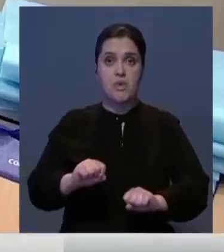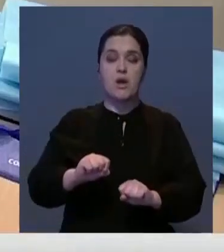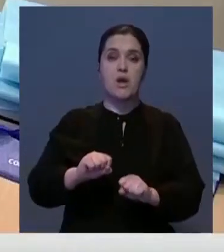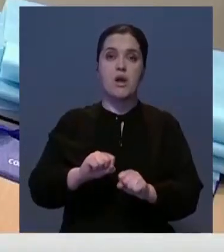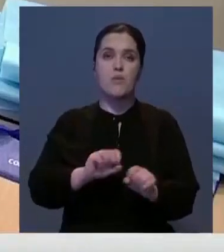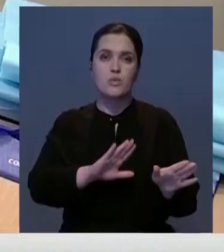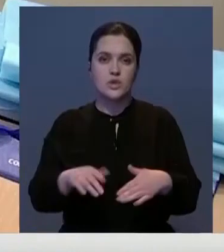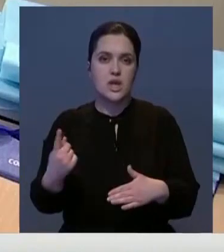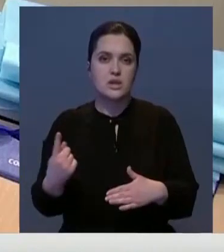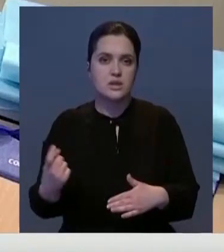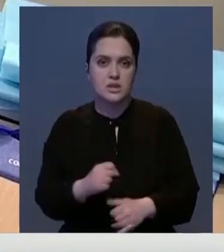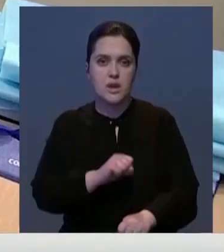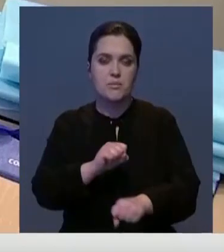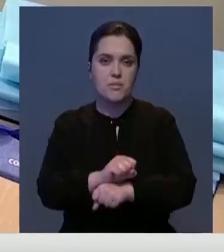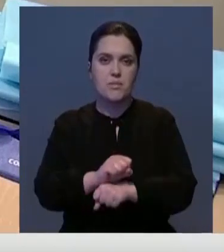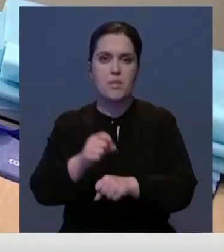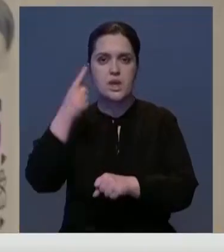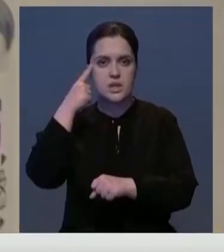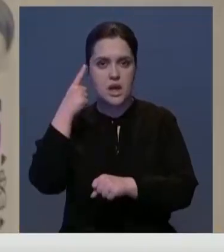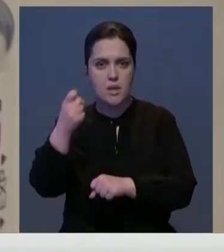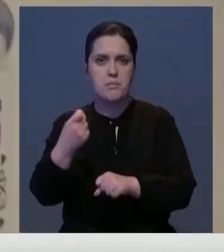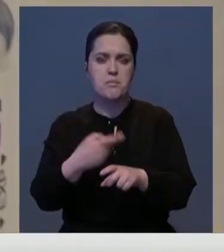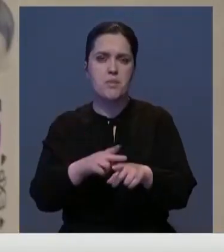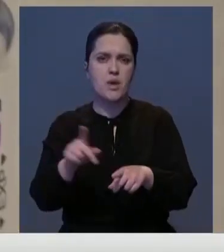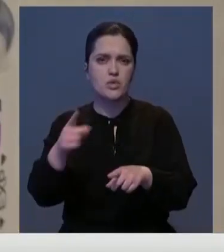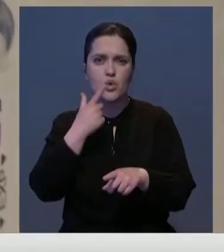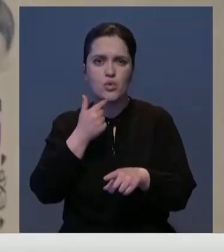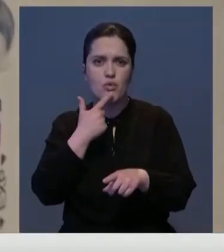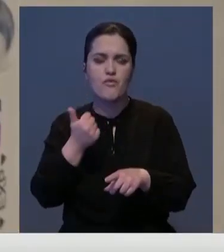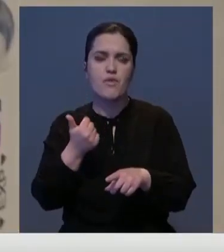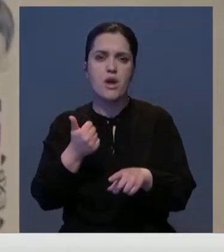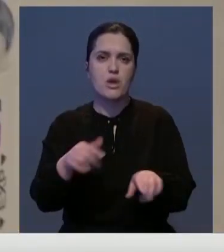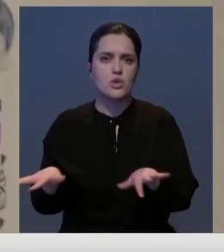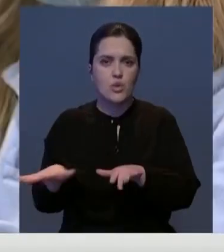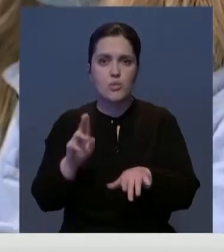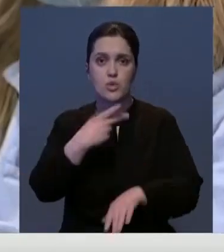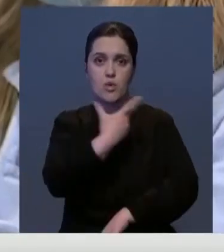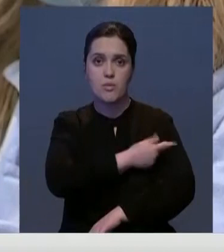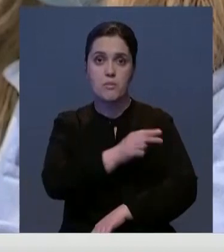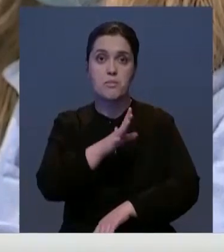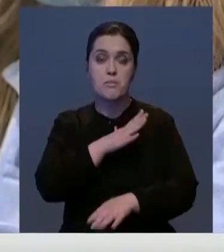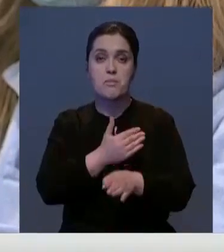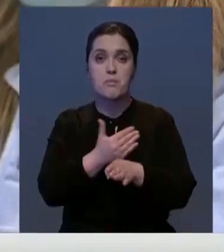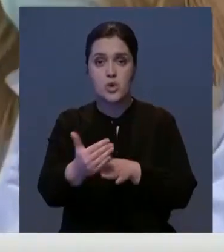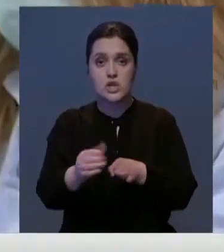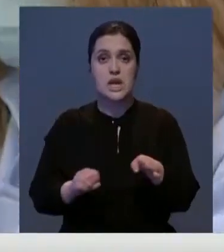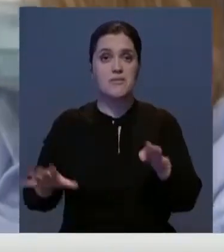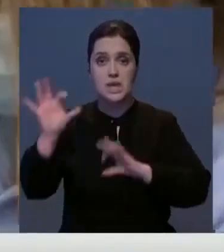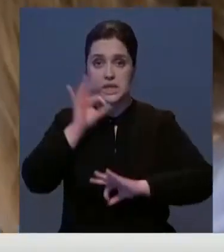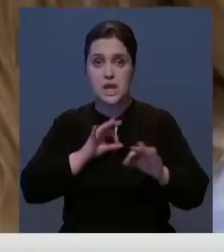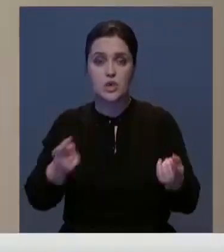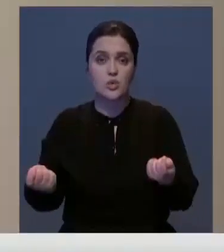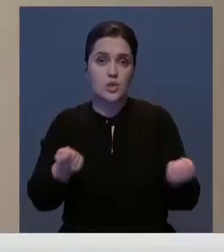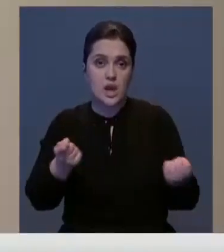спустя неделю после приостановки, вызванной сообщениями об образовании тромбов у привившихся. Позже европейский лекарственный